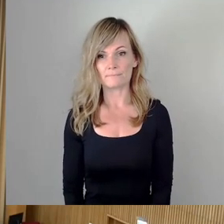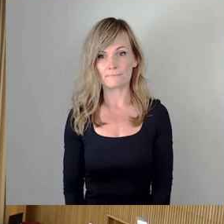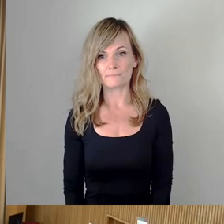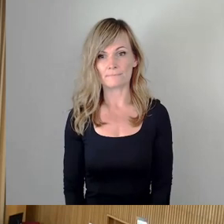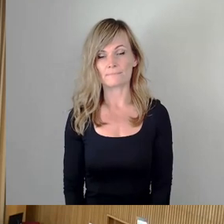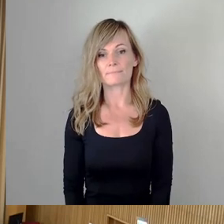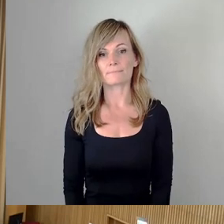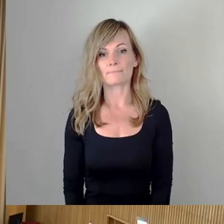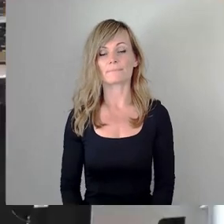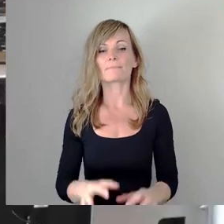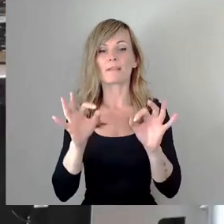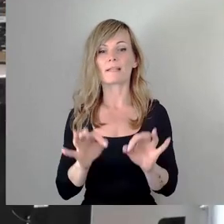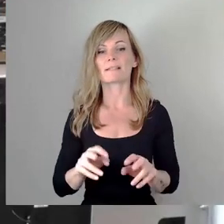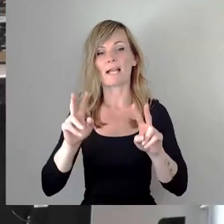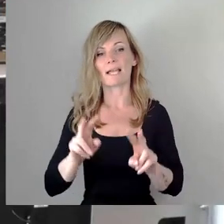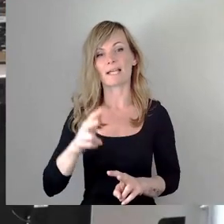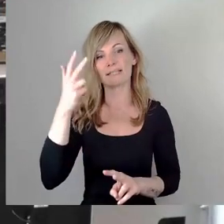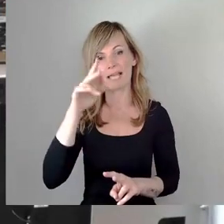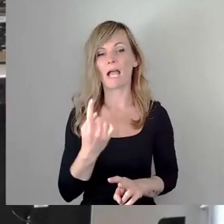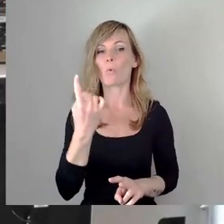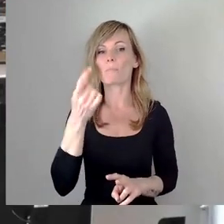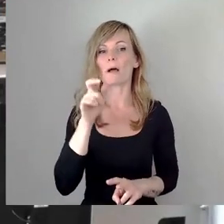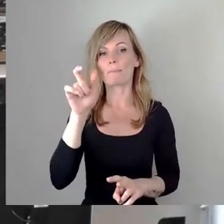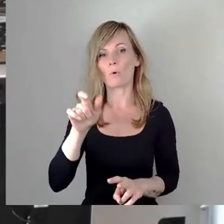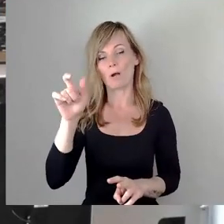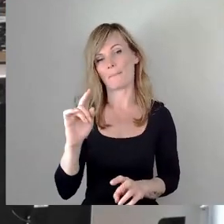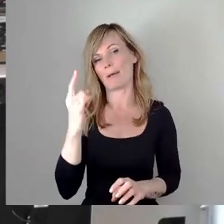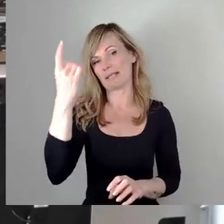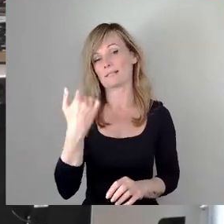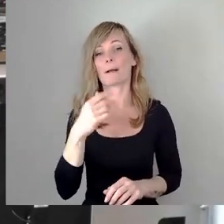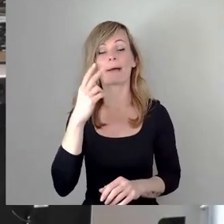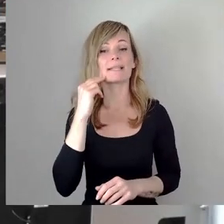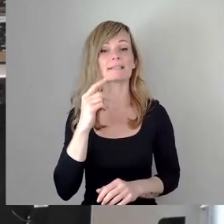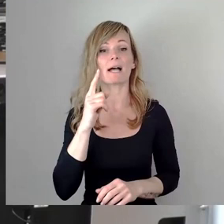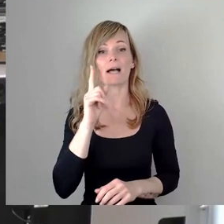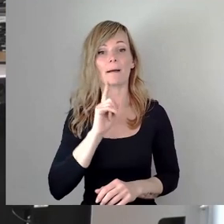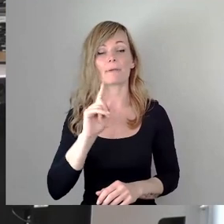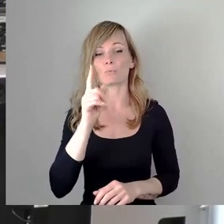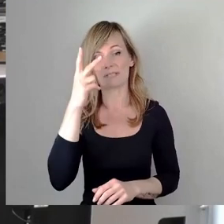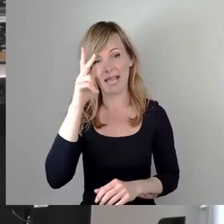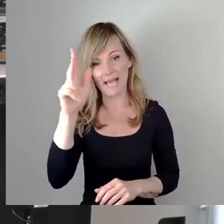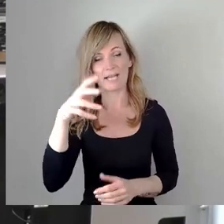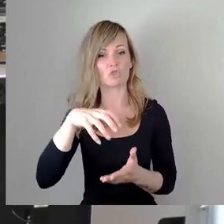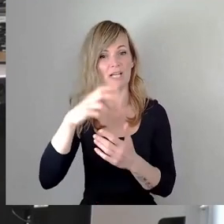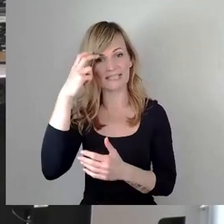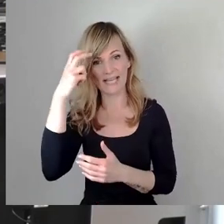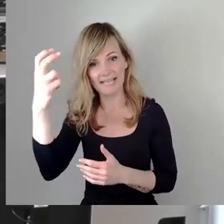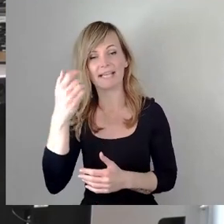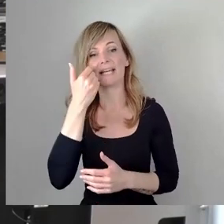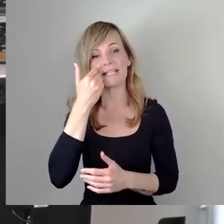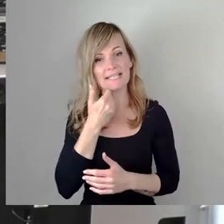Sehr geehrter Herr Oberbürgermeister, meine Damen und Herren Stadträte, liebe Dresdner, liebe